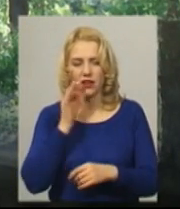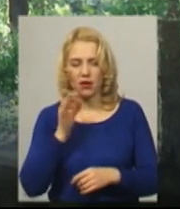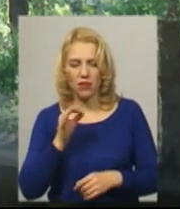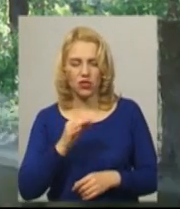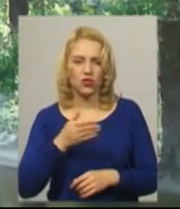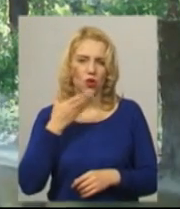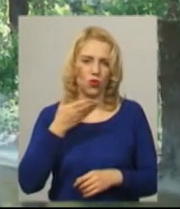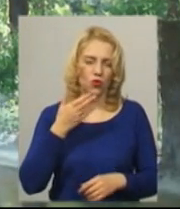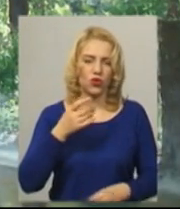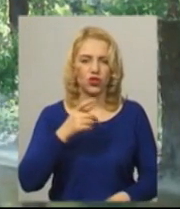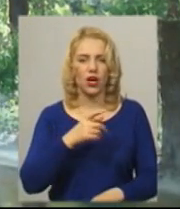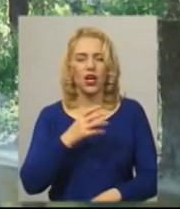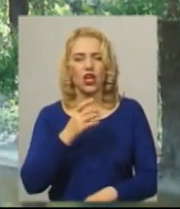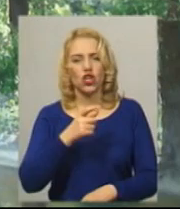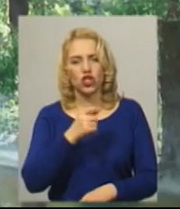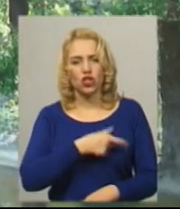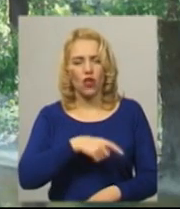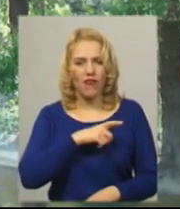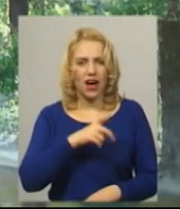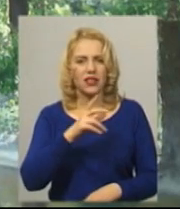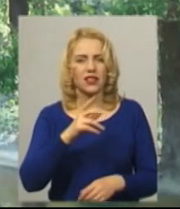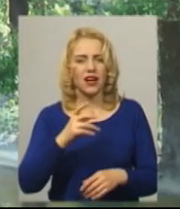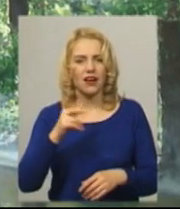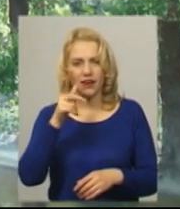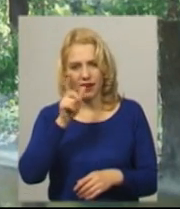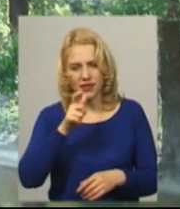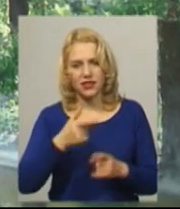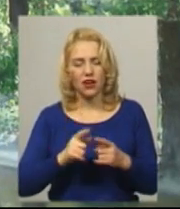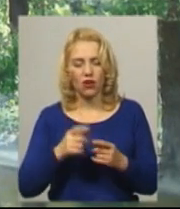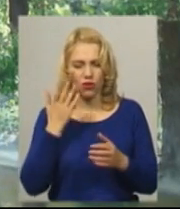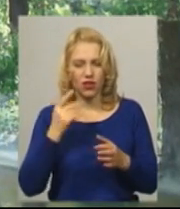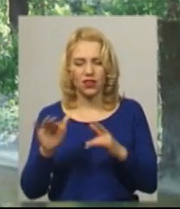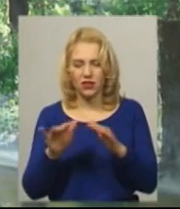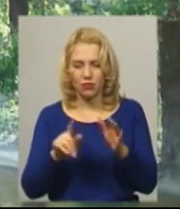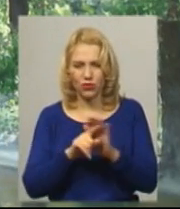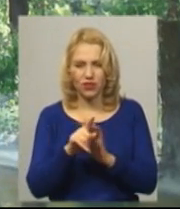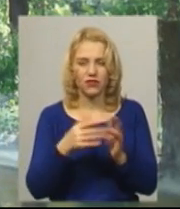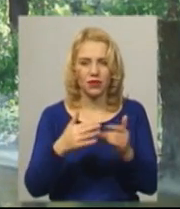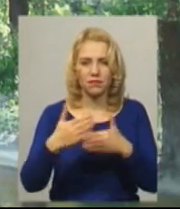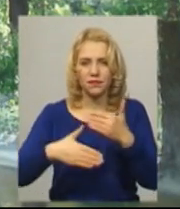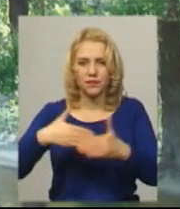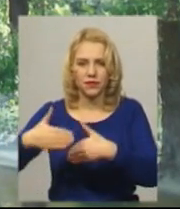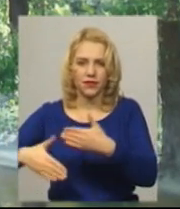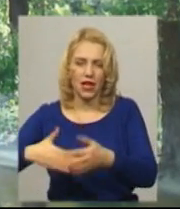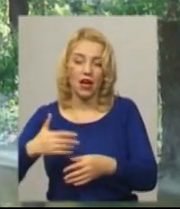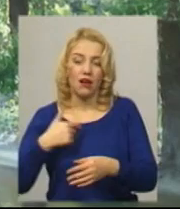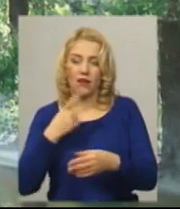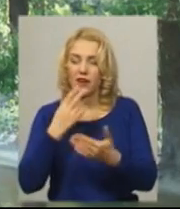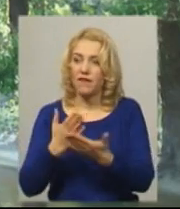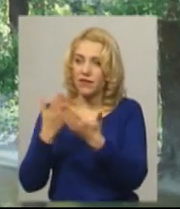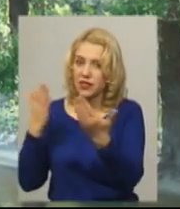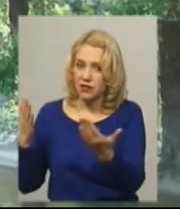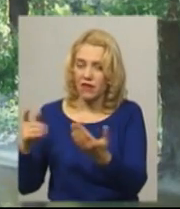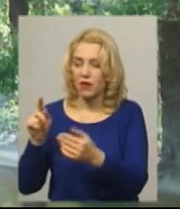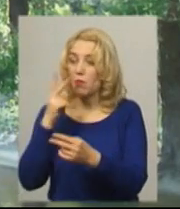Словакія, і Польща, і Греція. Коли починаєш виставкову діяльність, то воно чіпляється одне за одне. Якщо ти виставляєшся, там тебе хтось побачив і в